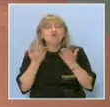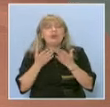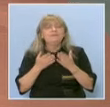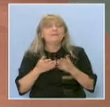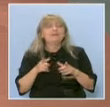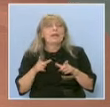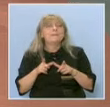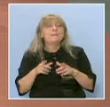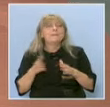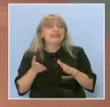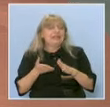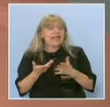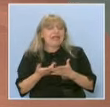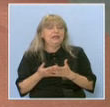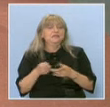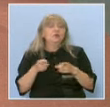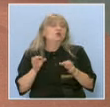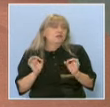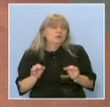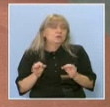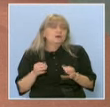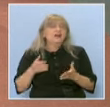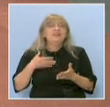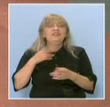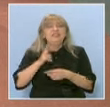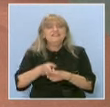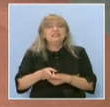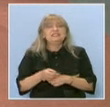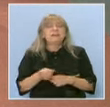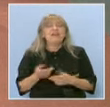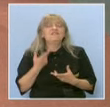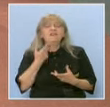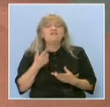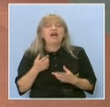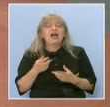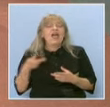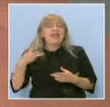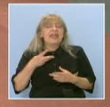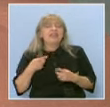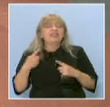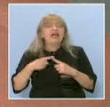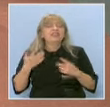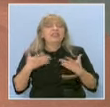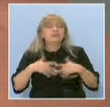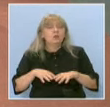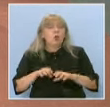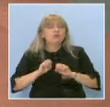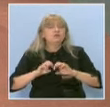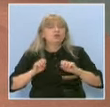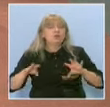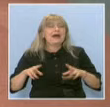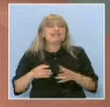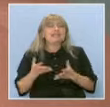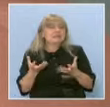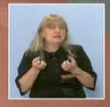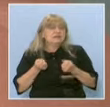Да, да, това е напълно нормално, понеже влизаме в нова ера на технологиите, информацията се обработва по друг начин, много по-бързо възприемаме